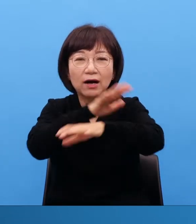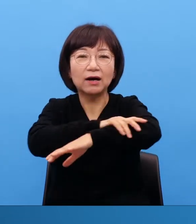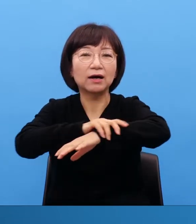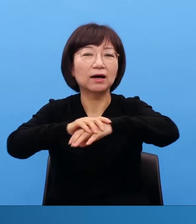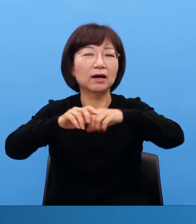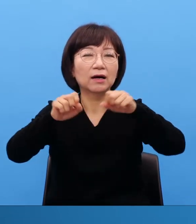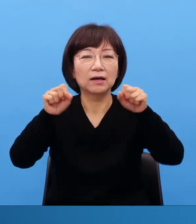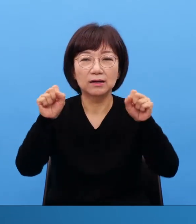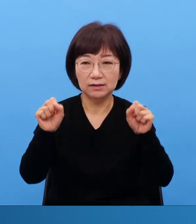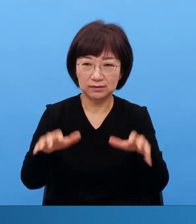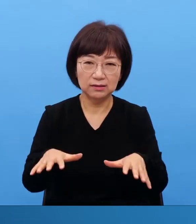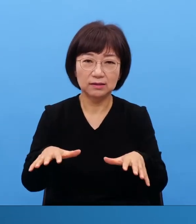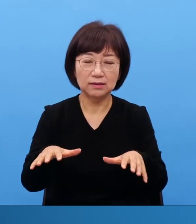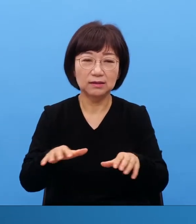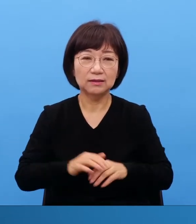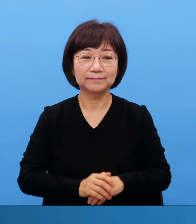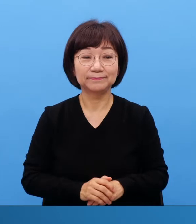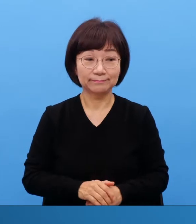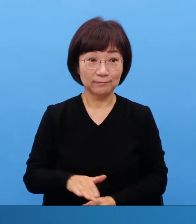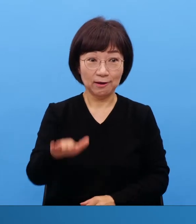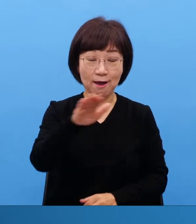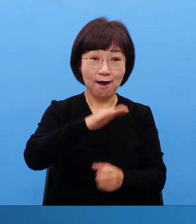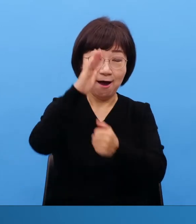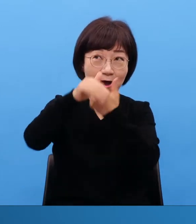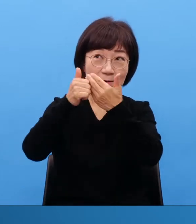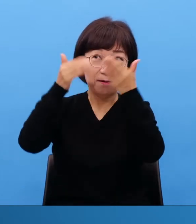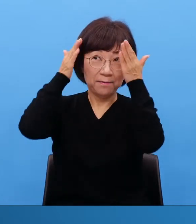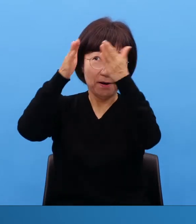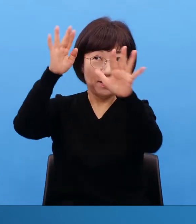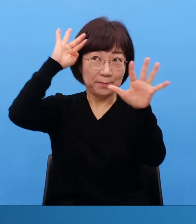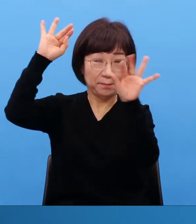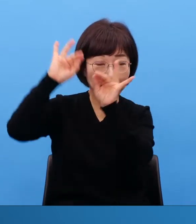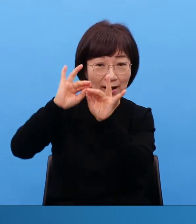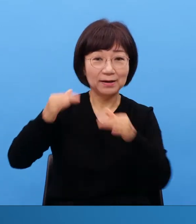우리는 하나님과 방향만 맞아도 되는 겁니다